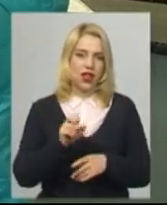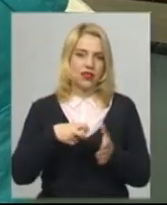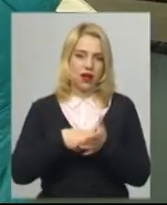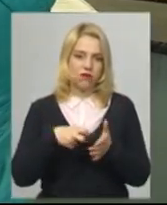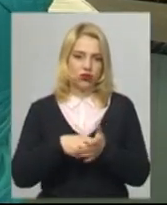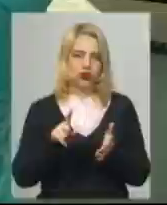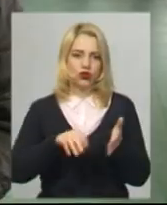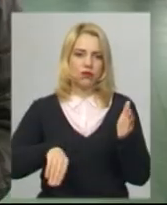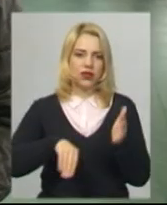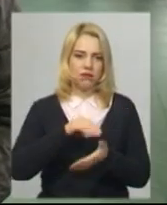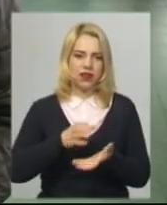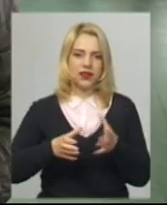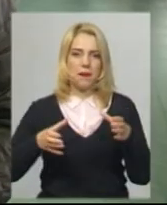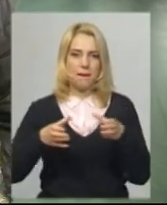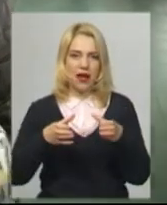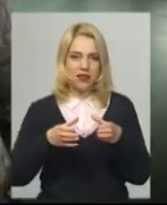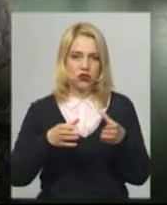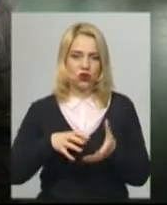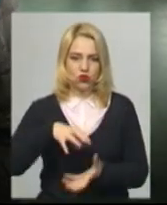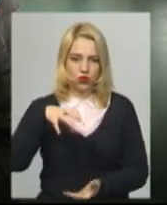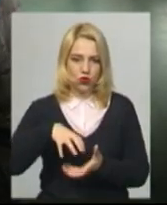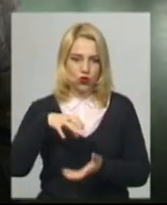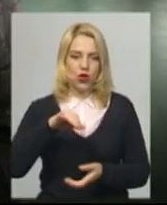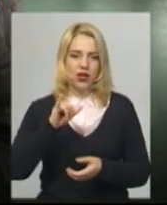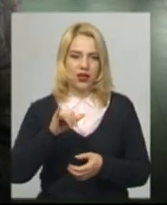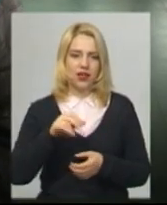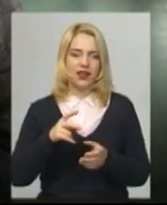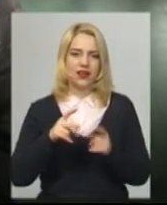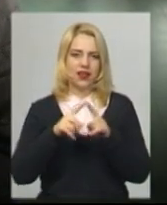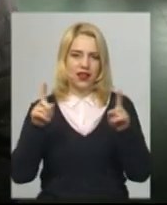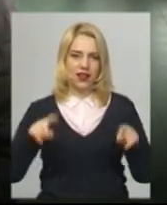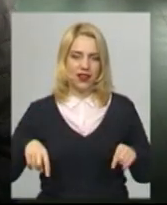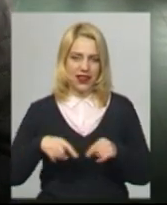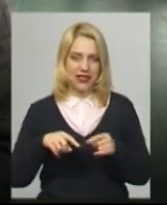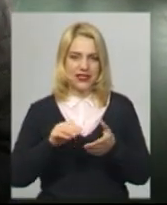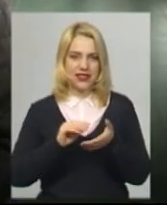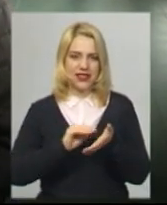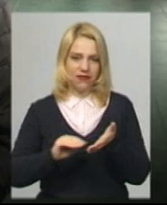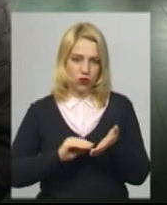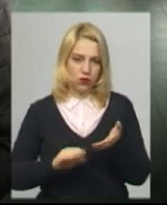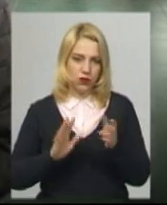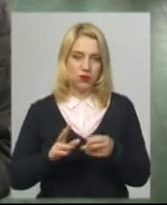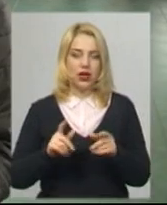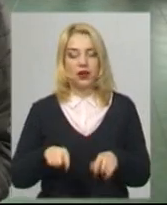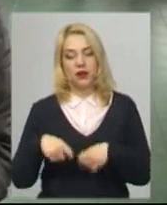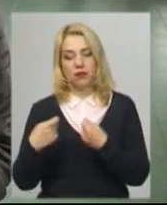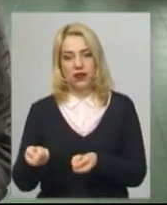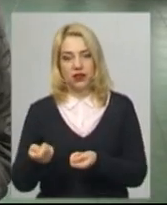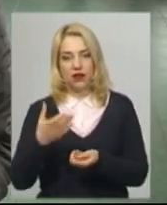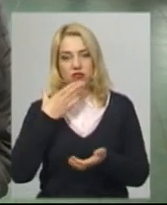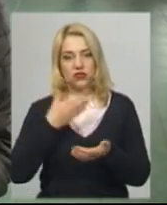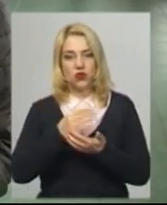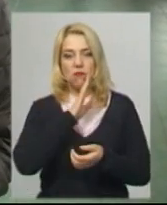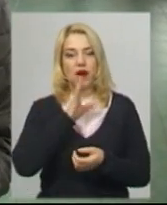листівку для своєї мами. Пасочка вже одразу освячена. Я тільки ще підпишу листівочку до свята і передам її